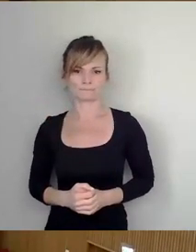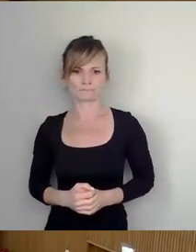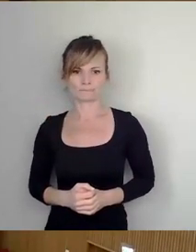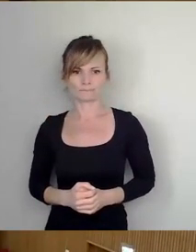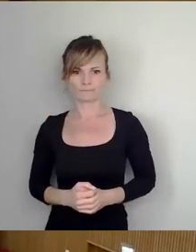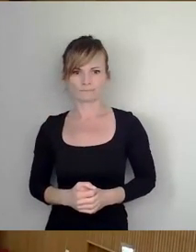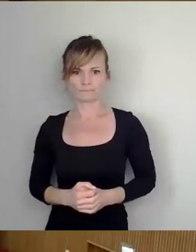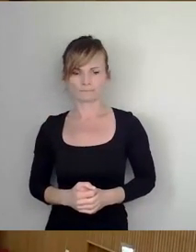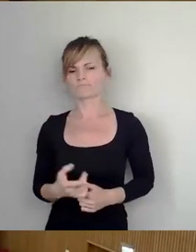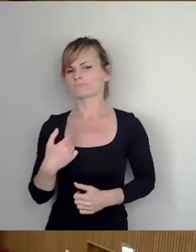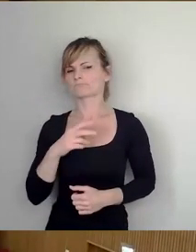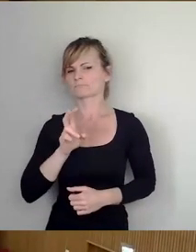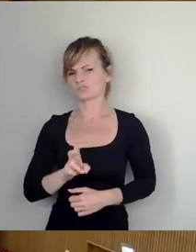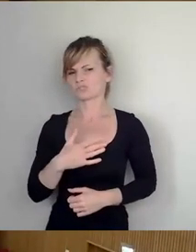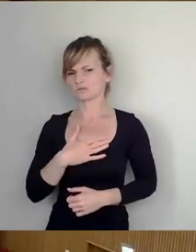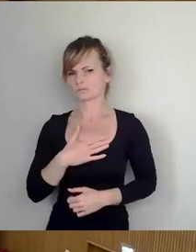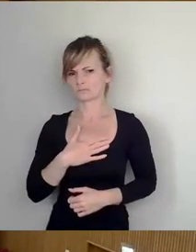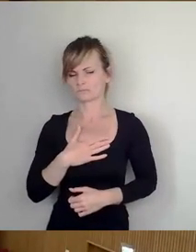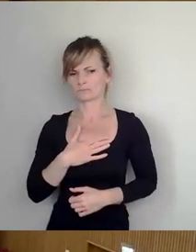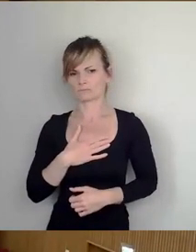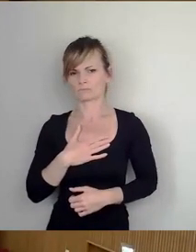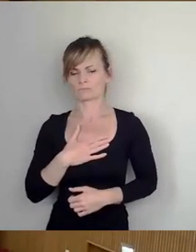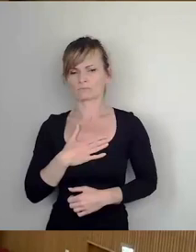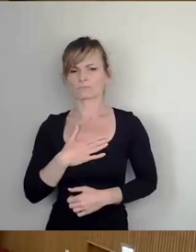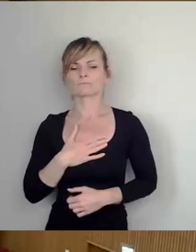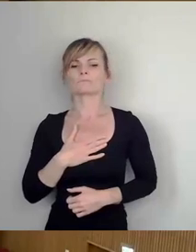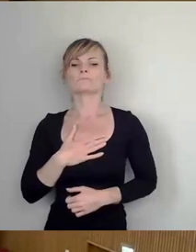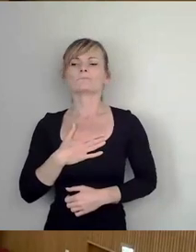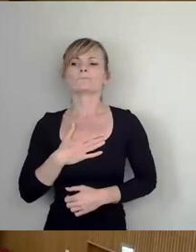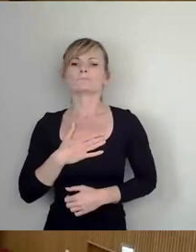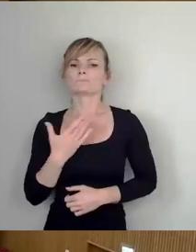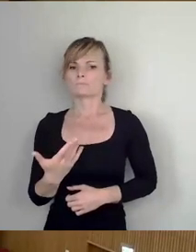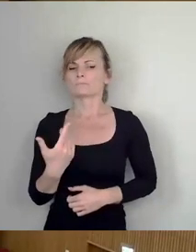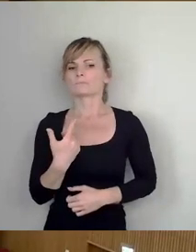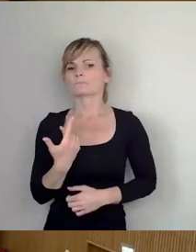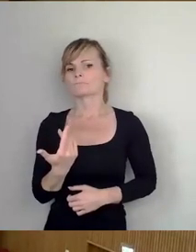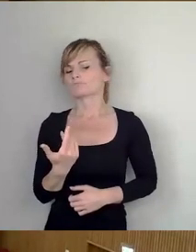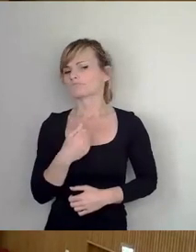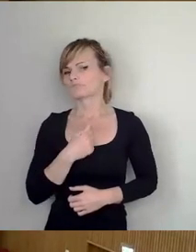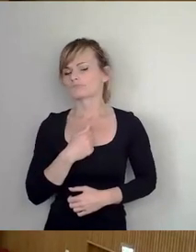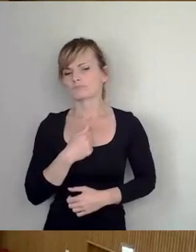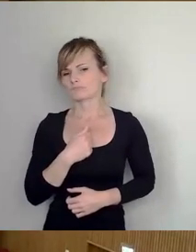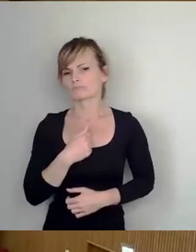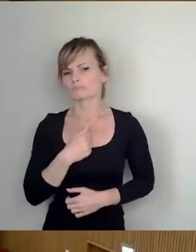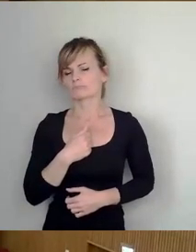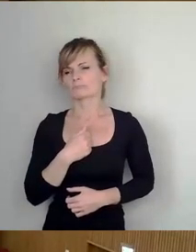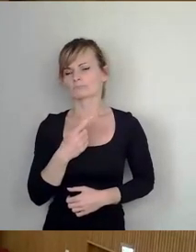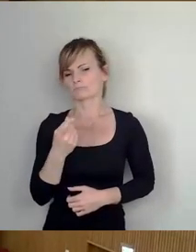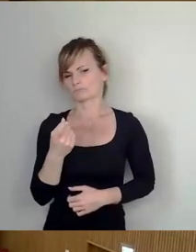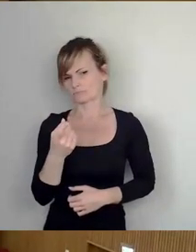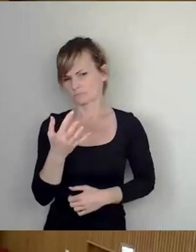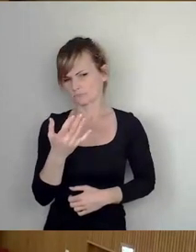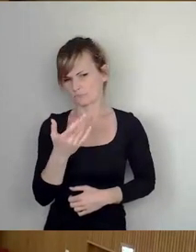Ich würde gerne vom Platz machen, genau. Ich würde eigentlich gerne nur noch mal den Beitrag von